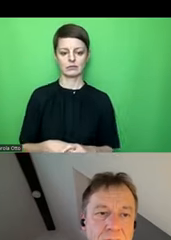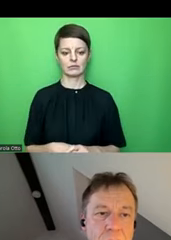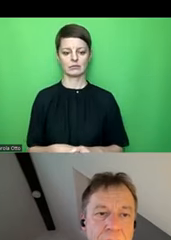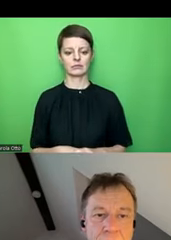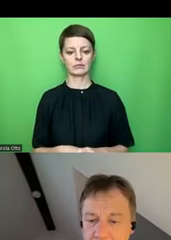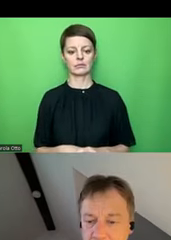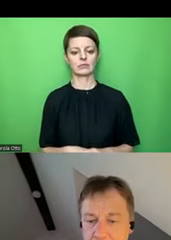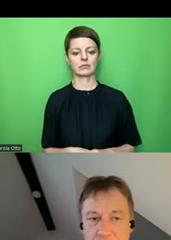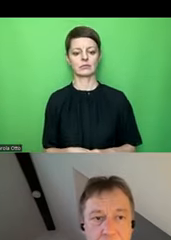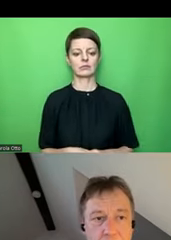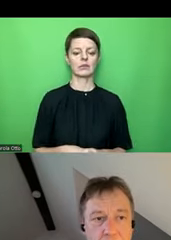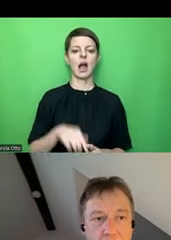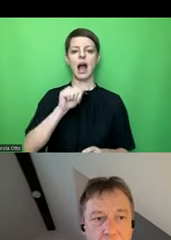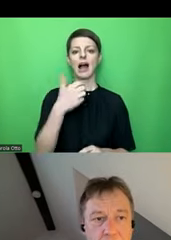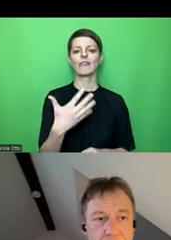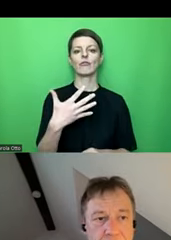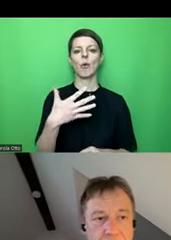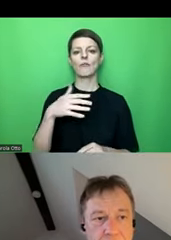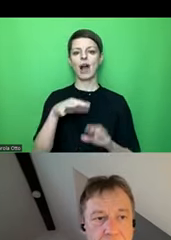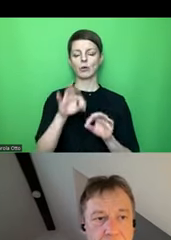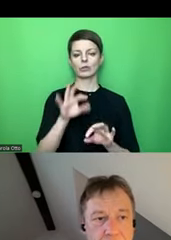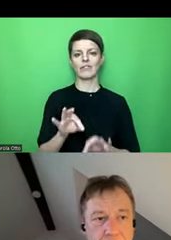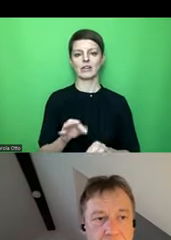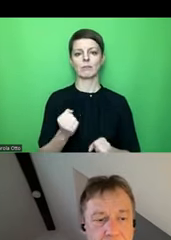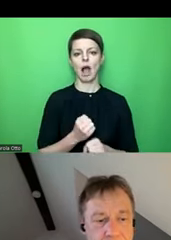vermutlich hinkriegen, aber ein guter Einwand.